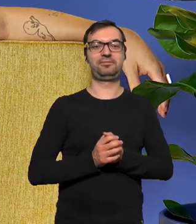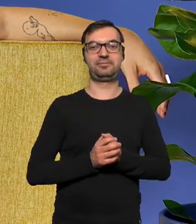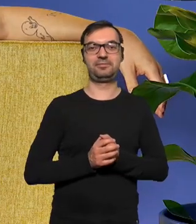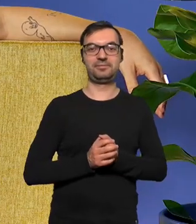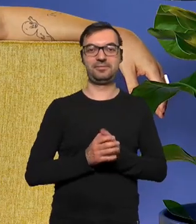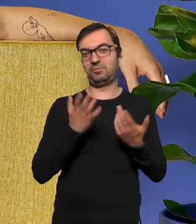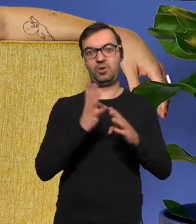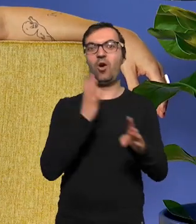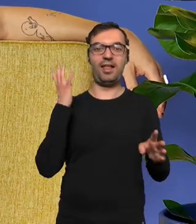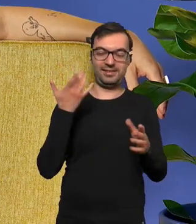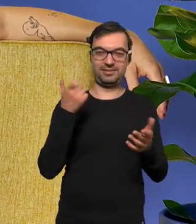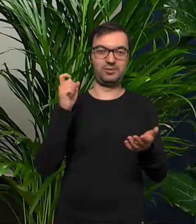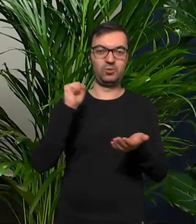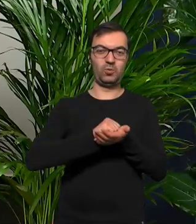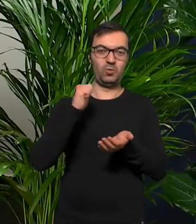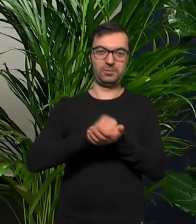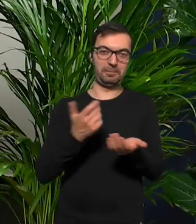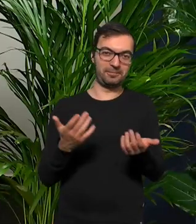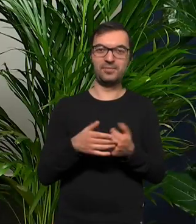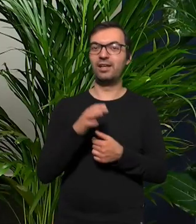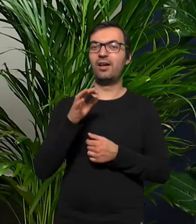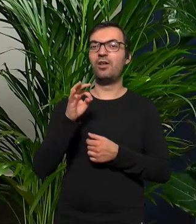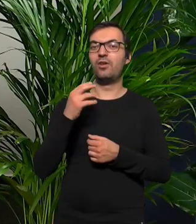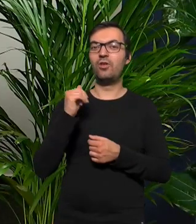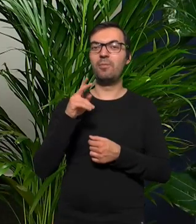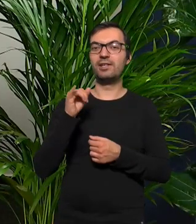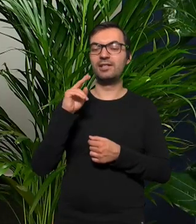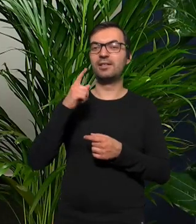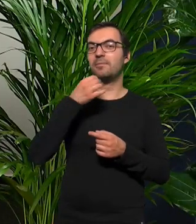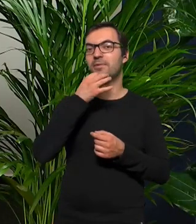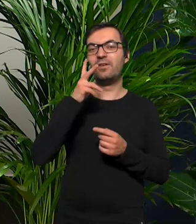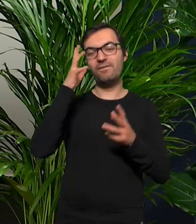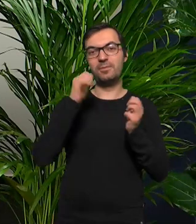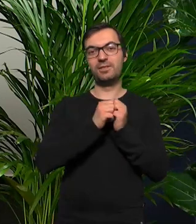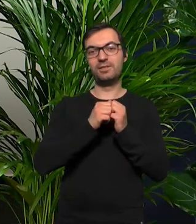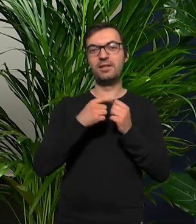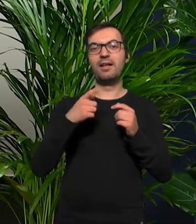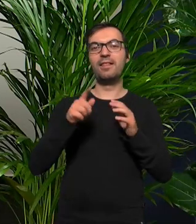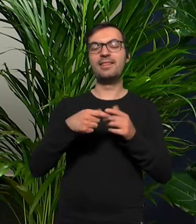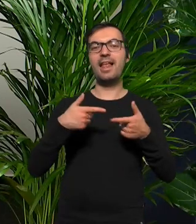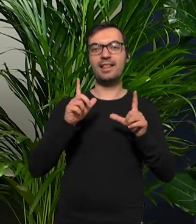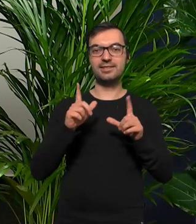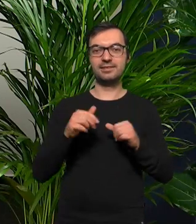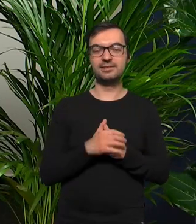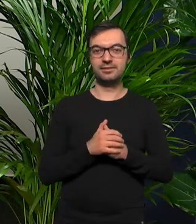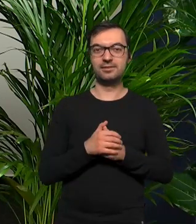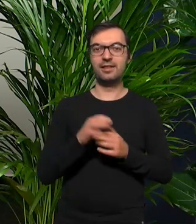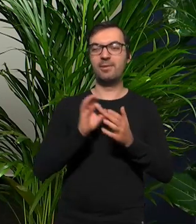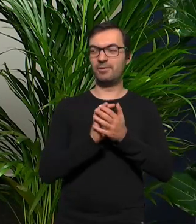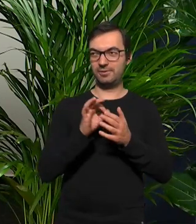kolejki w tłoczniach Tomek Jasiak pyta o to kto wpada na pomysły teledysków pewnie trzeba zacząć od teledysku z